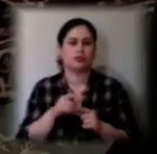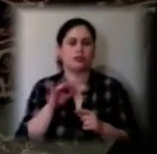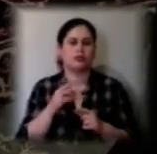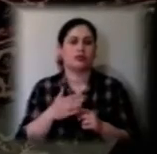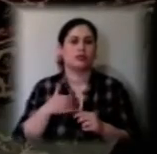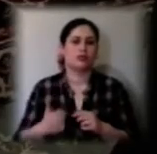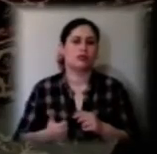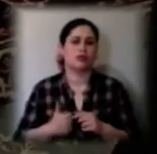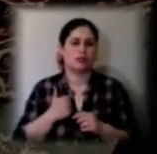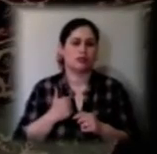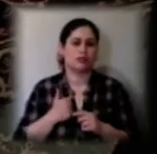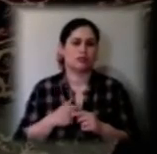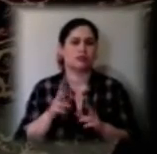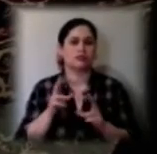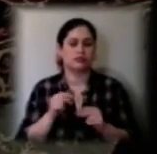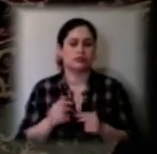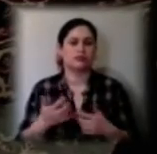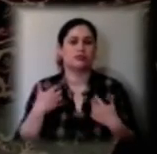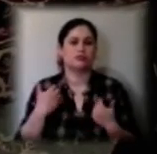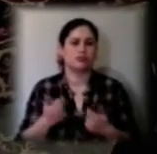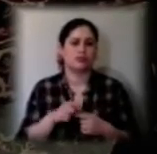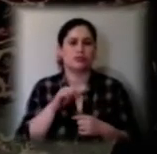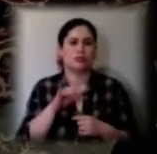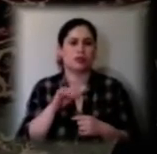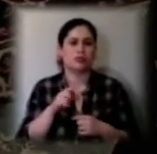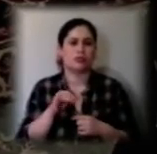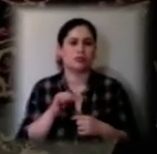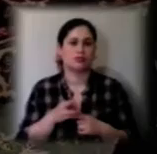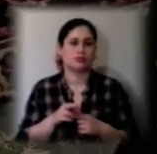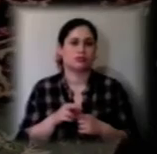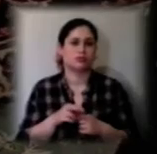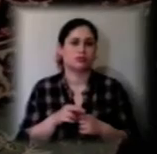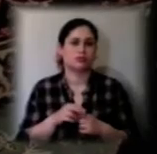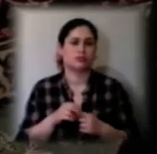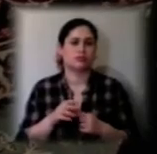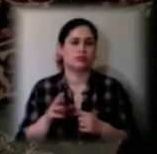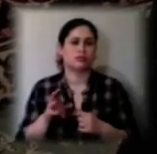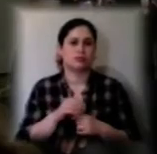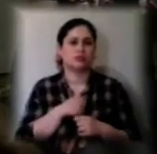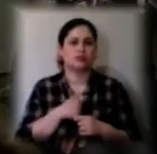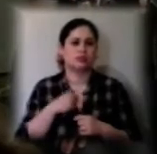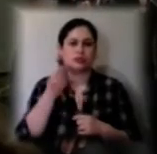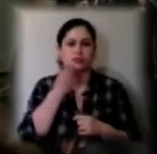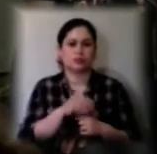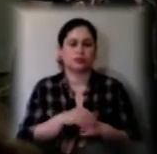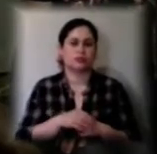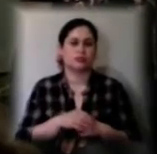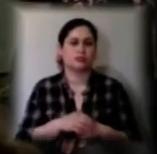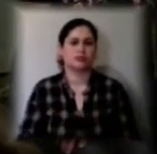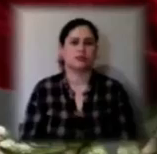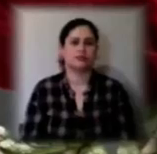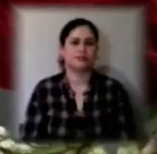Щастя, здоров'я, благополуччя. Всего найкращого. Анатон Володимир